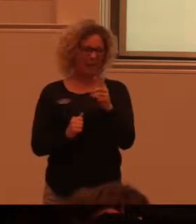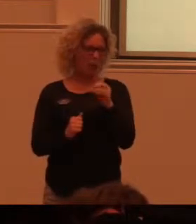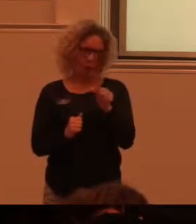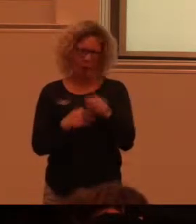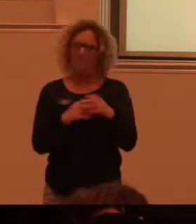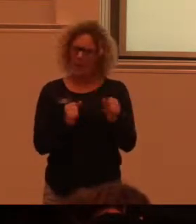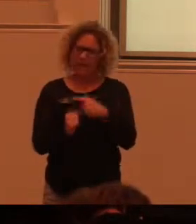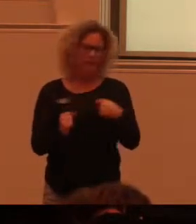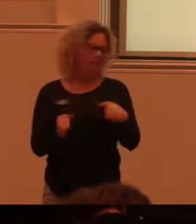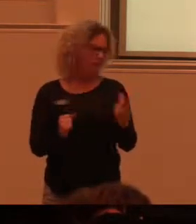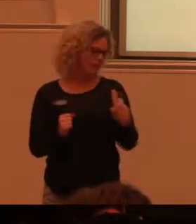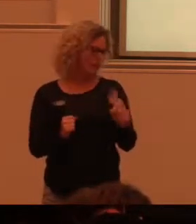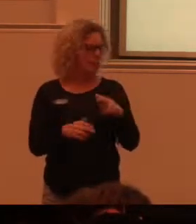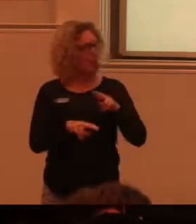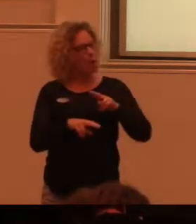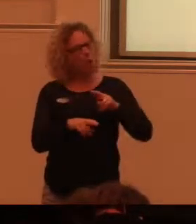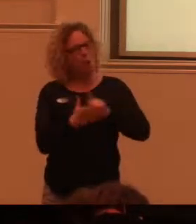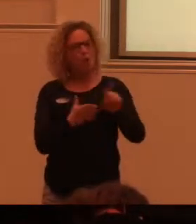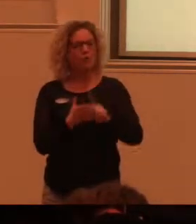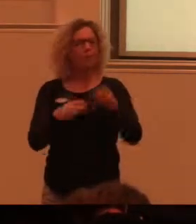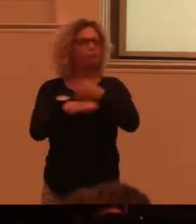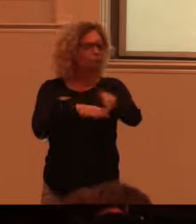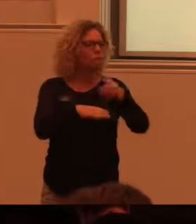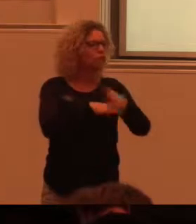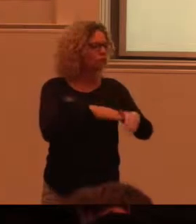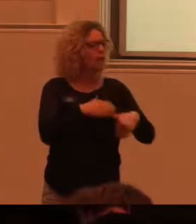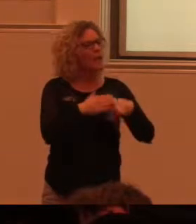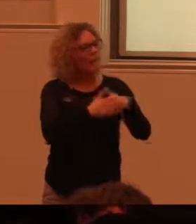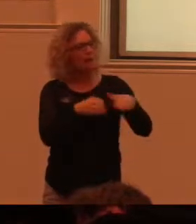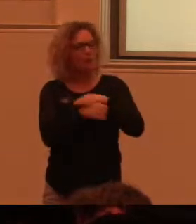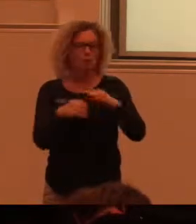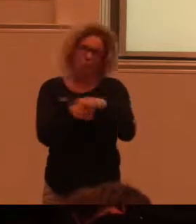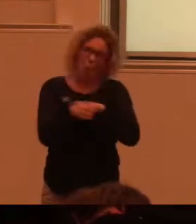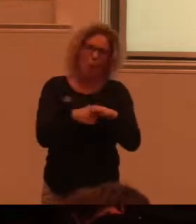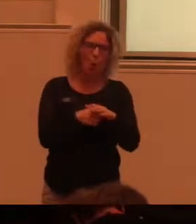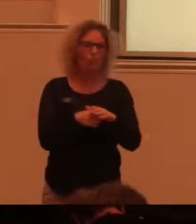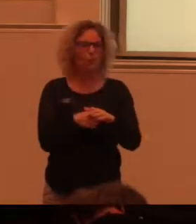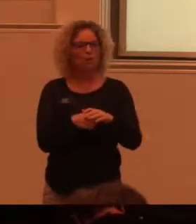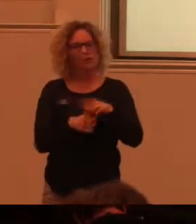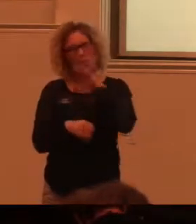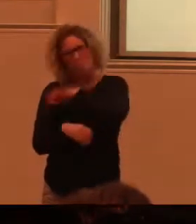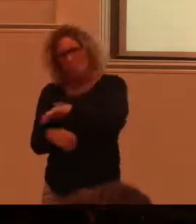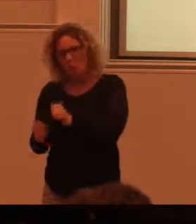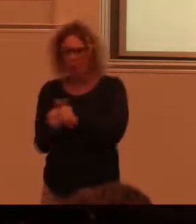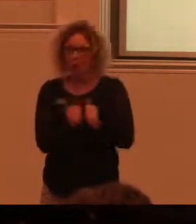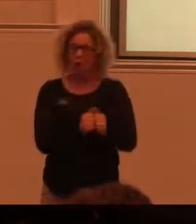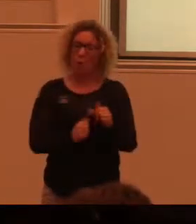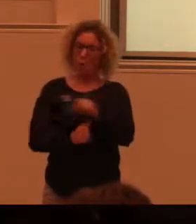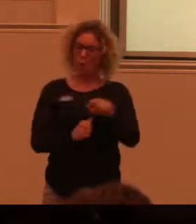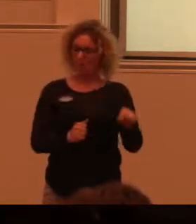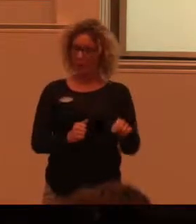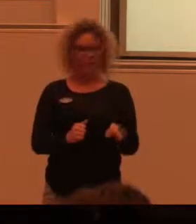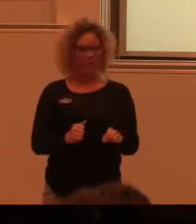vi åker ofta ut och tittar på hembudsgårdar, formlämning och liknande. Och det är ibland